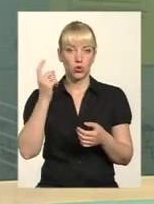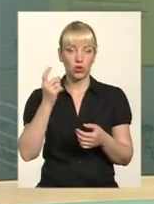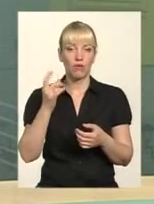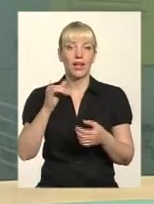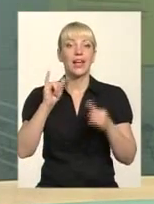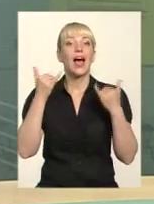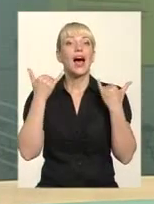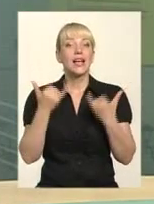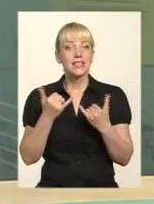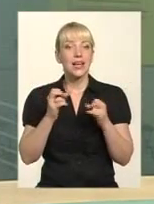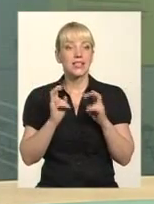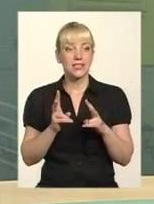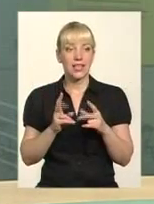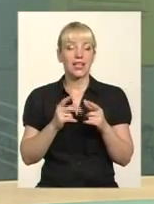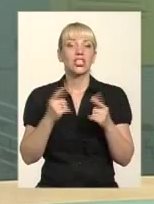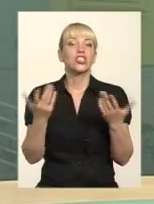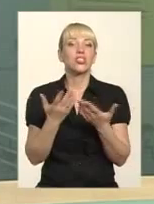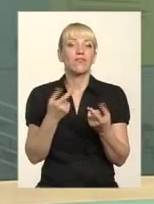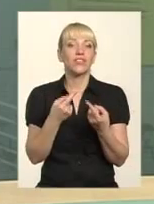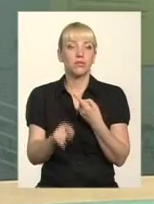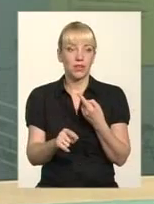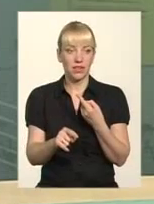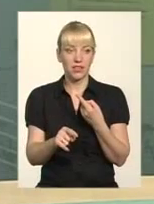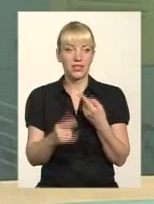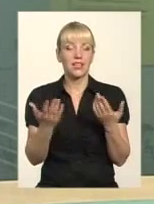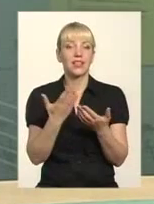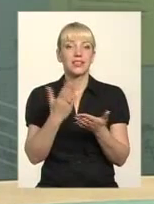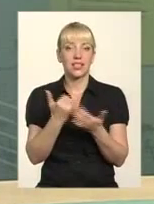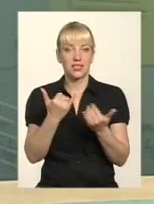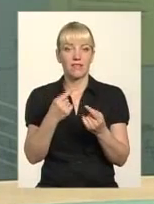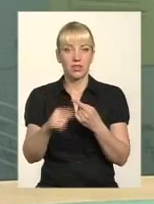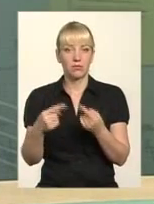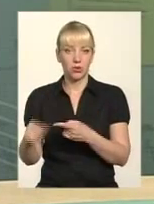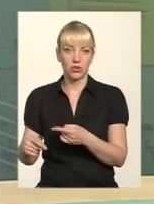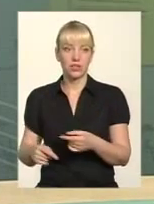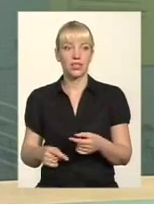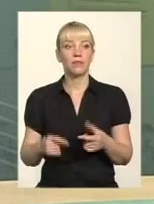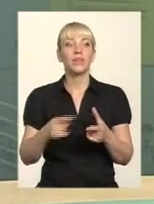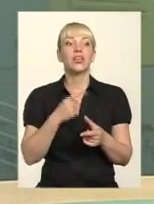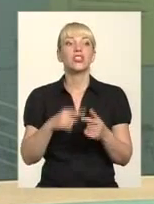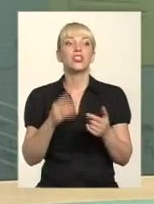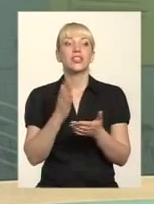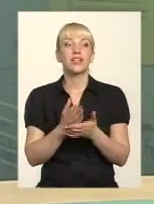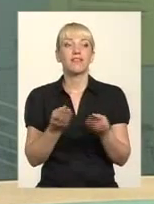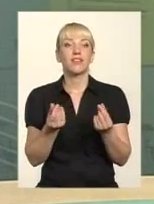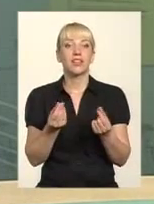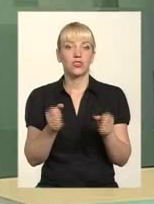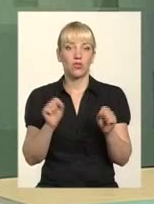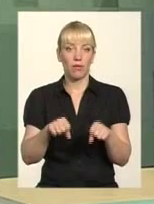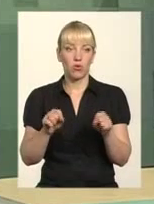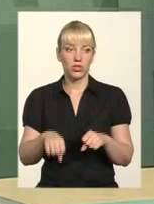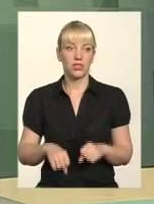буде зараз, і чим відмінність, які є відмінності в цьому зараз? І чи є фінансова можливість?